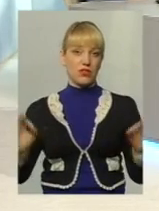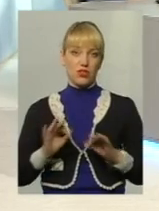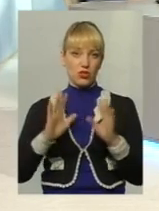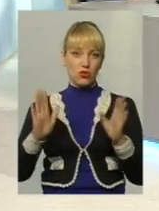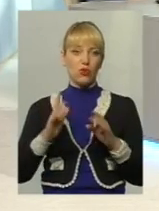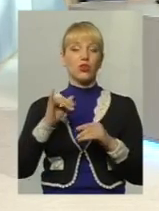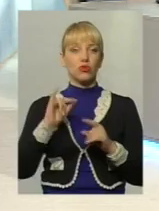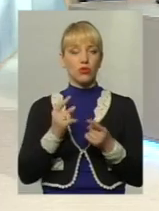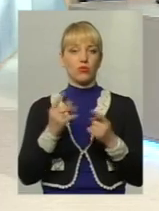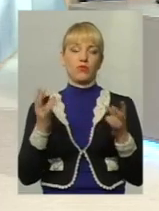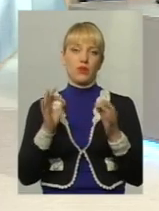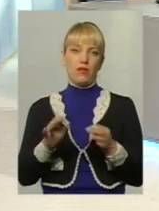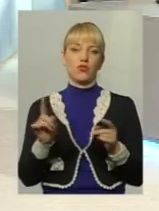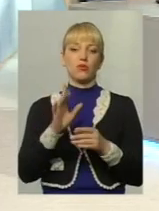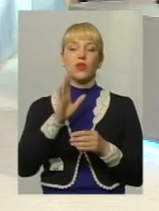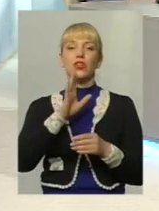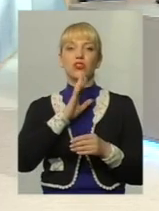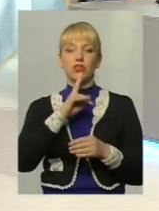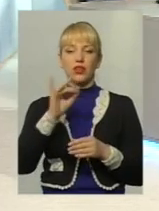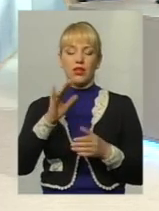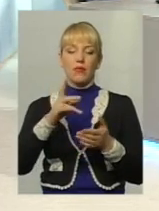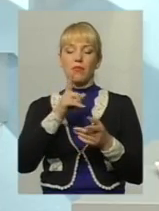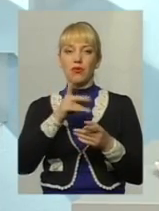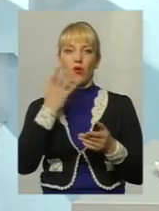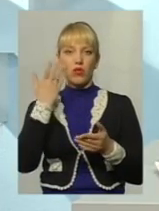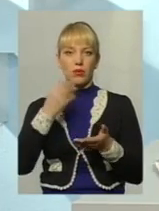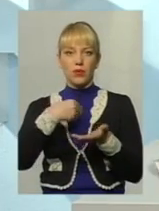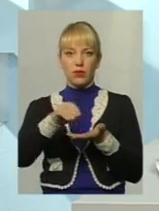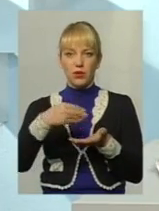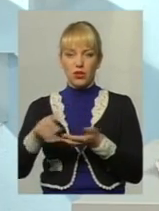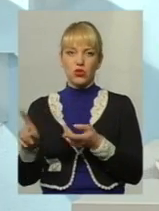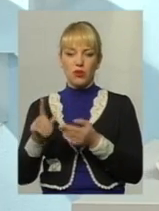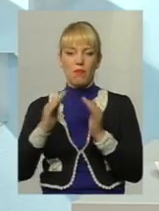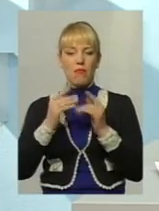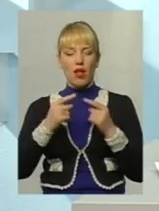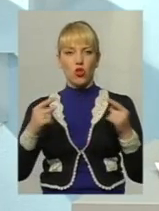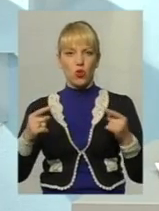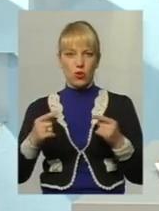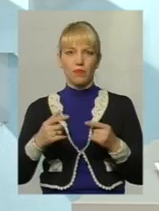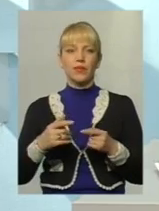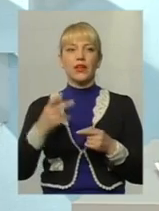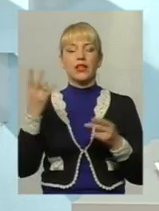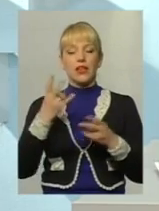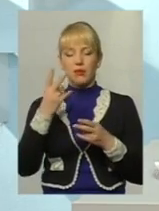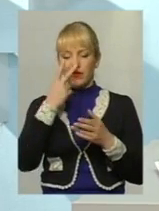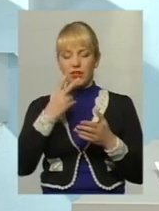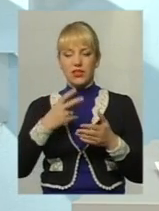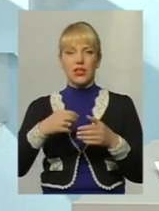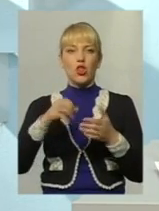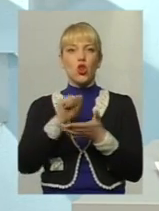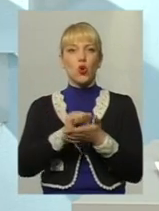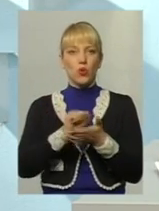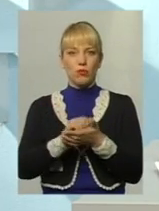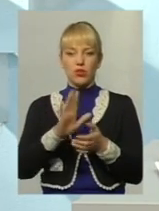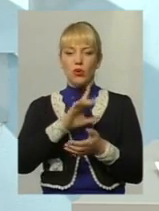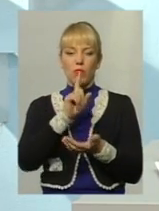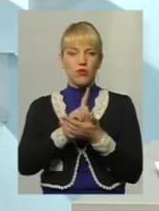Тому доцільно, щоб жінки при придбанні в період шлюбу майна дивились правовстановлюючі документи, обов'язково були